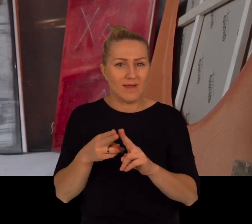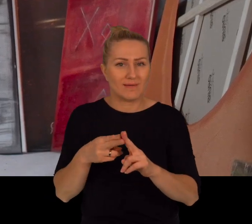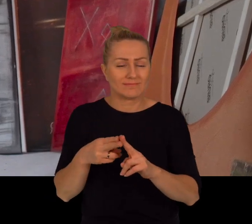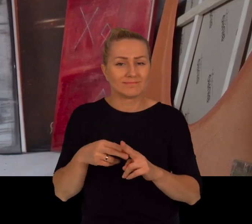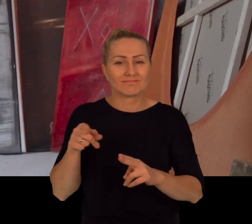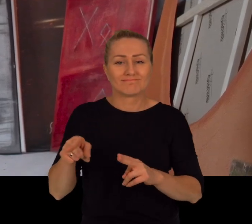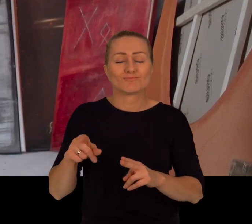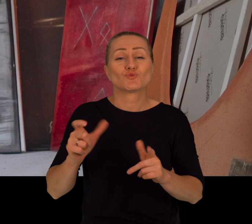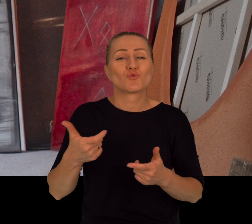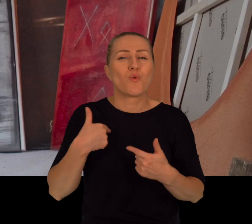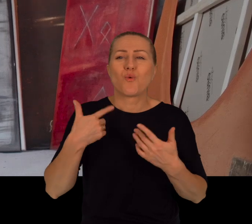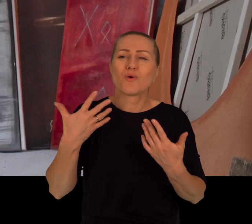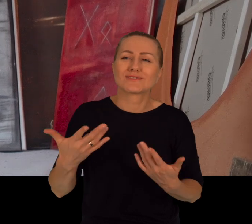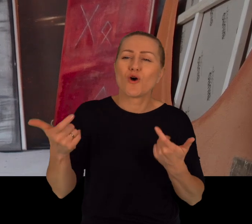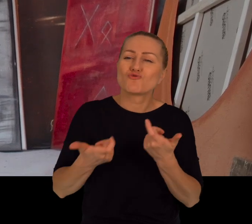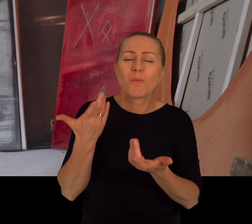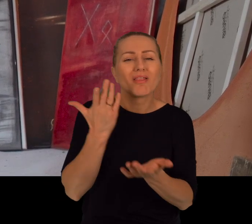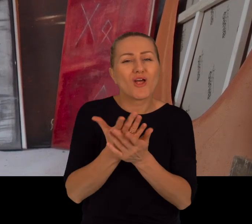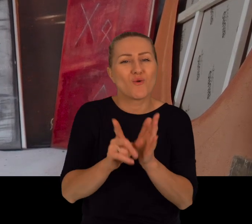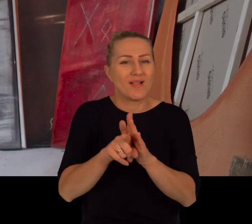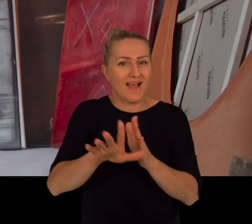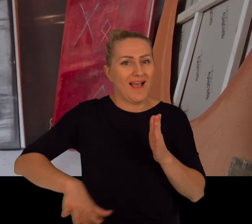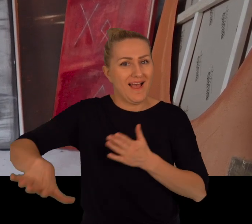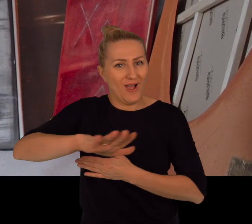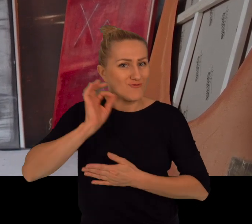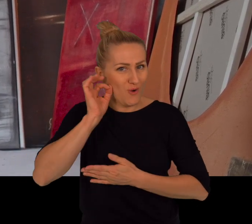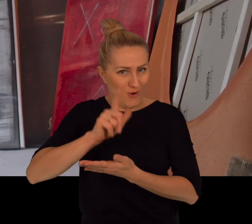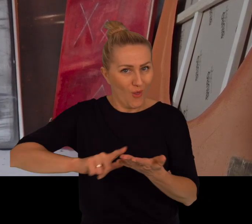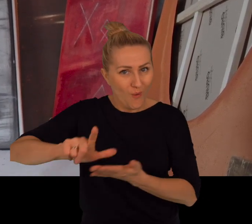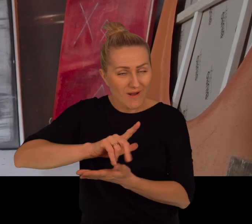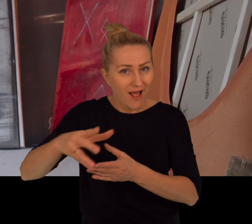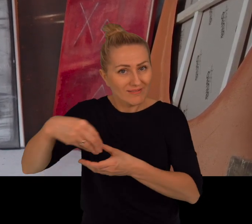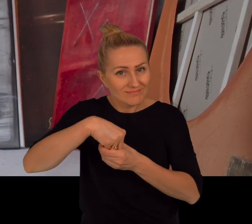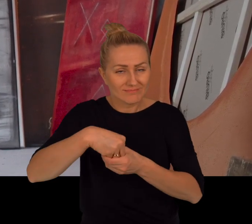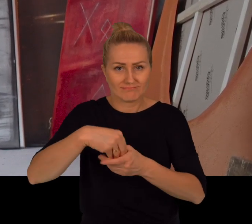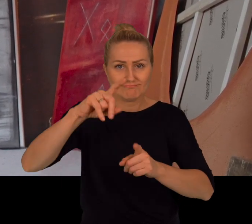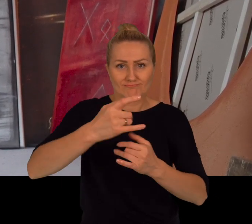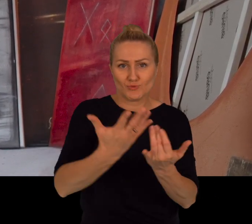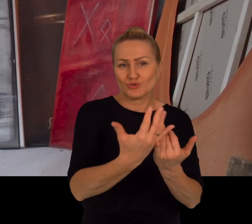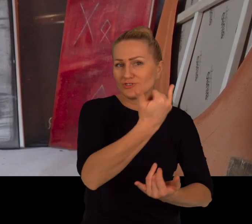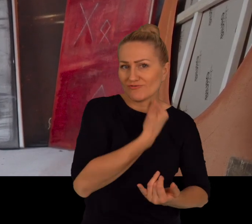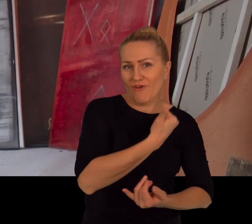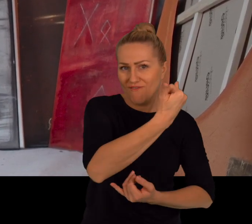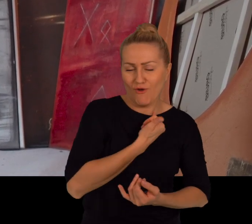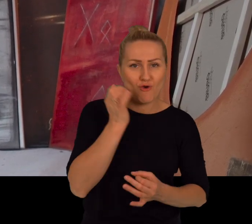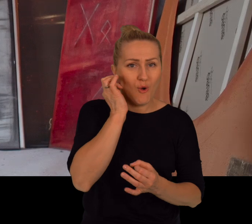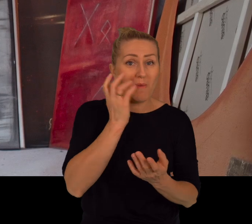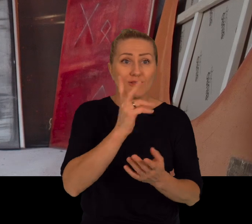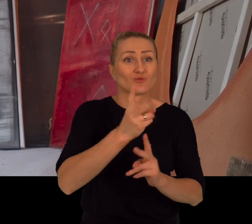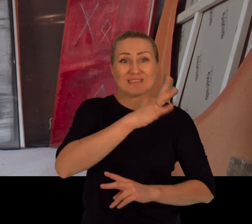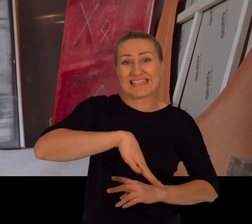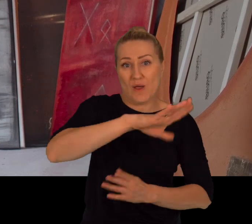który miał być tylko dla lokalnych kobiet, zaczęły do nas dzwońć kobiety z całego